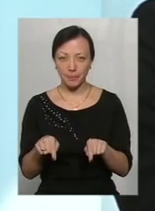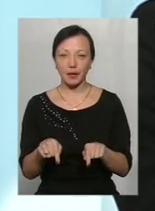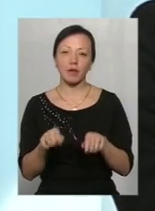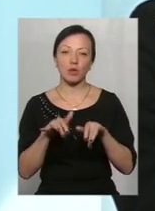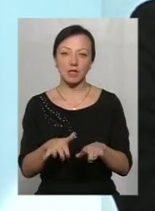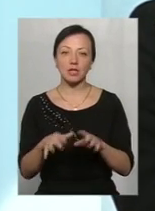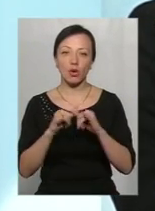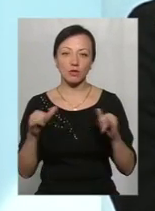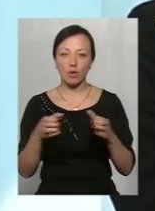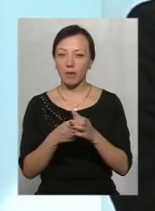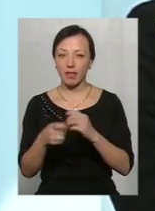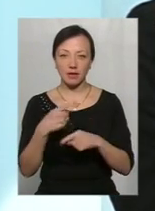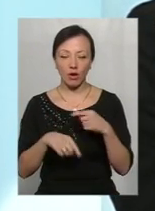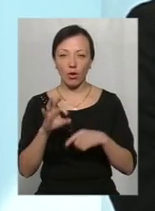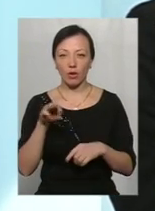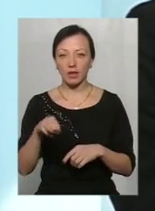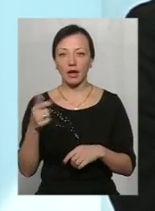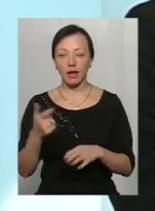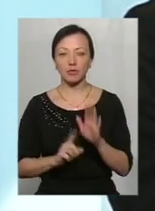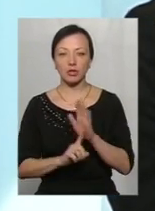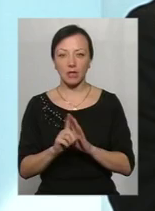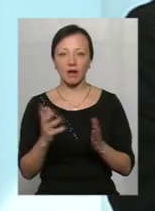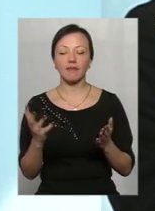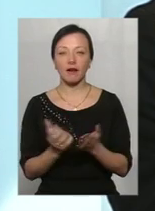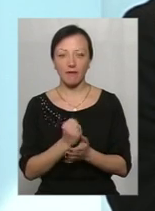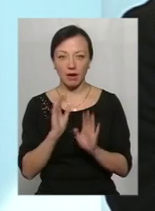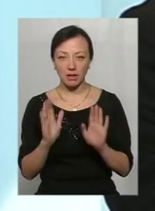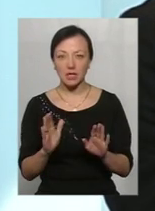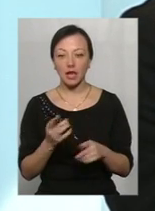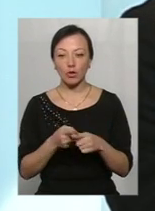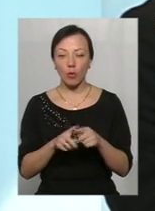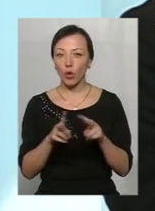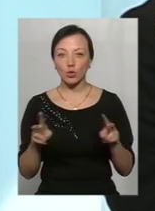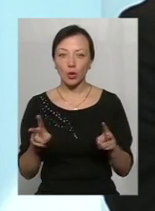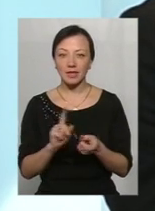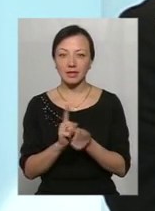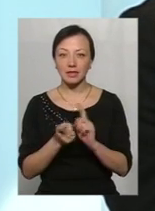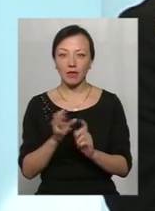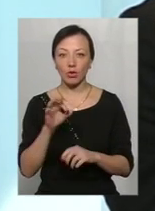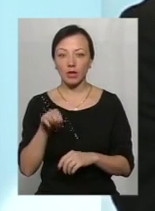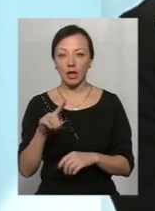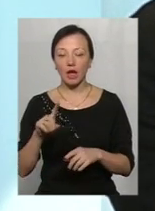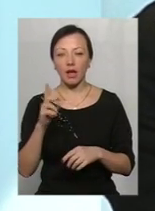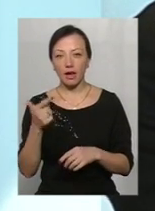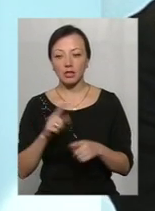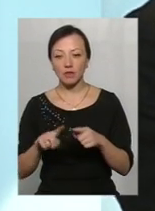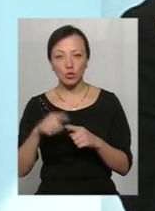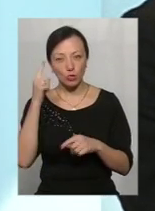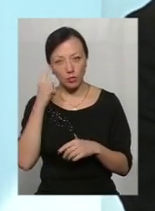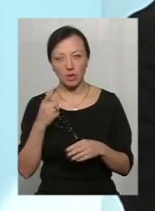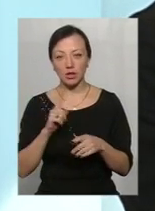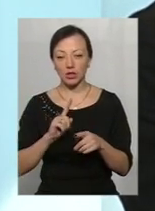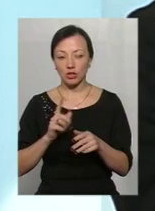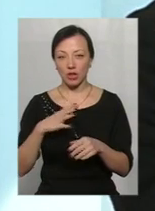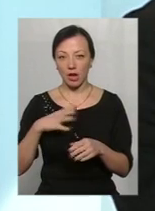стає незворотним. В ОТГ це починає вже вдаватися, і тому ті, хто не став ОТГ, будуть швидко думати, так чекайте, так нам вже треба